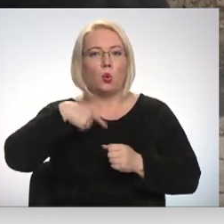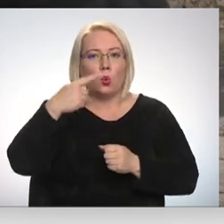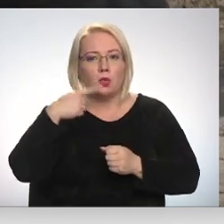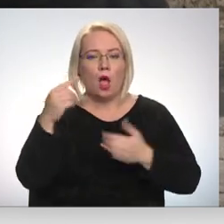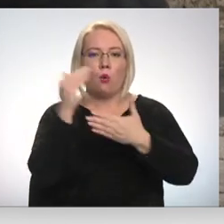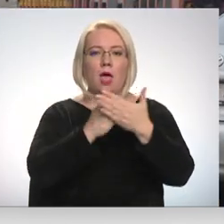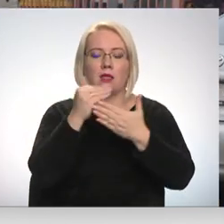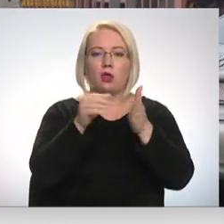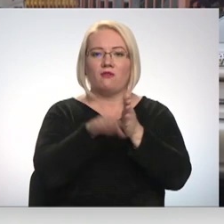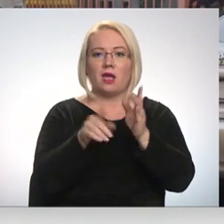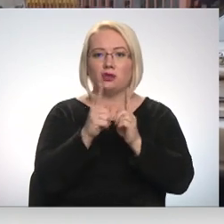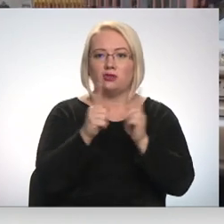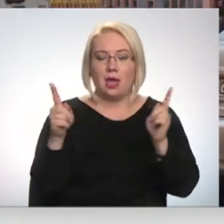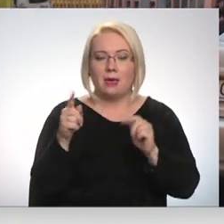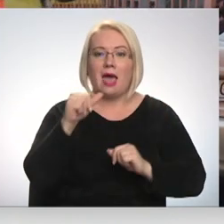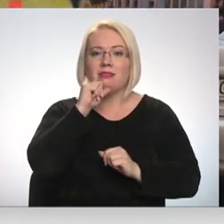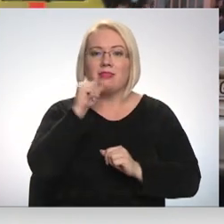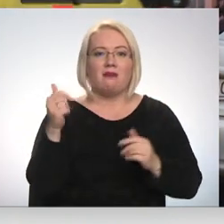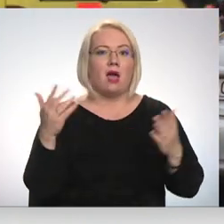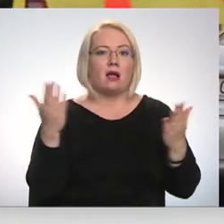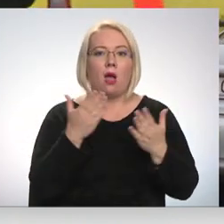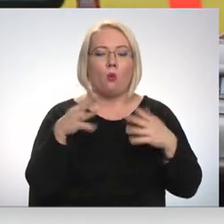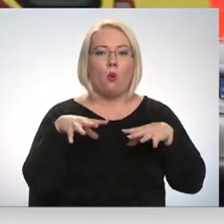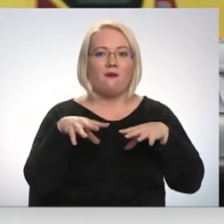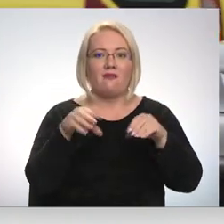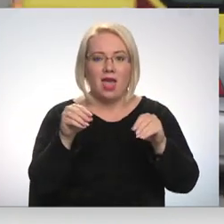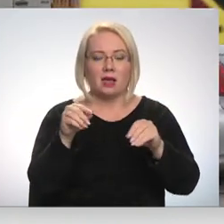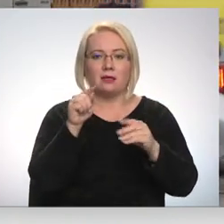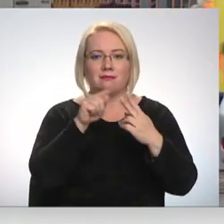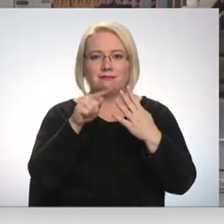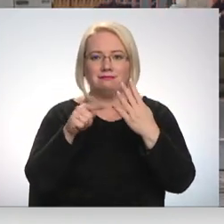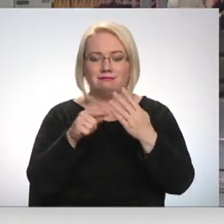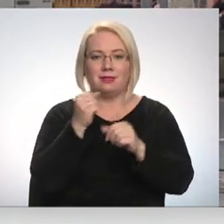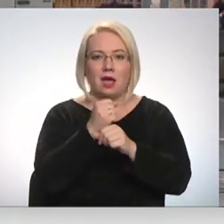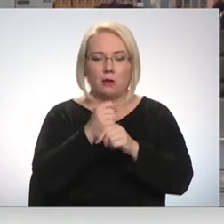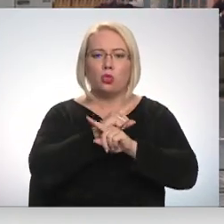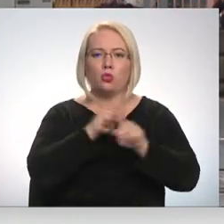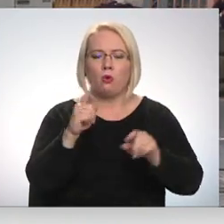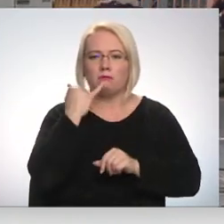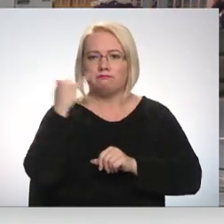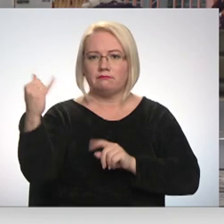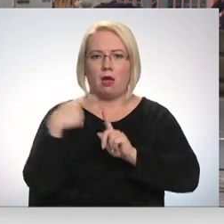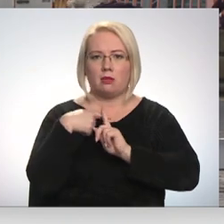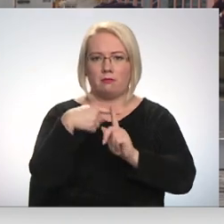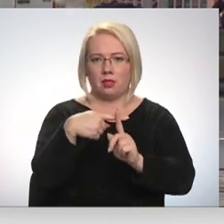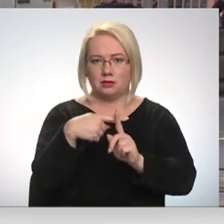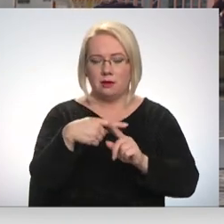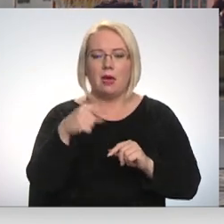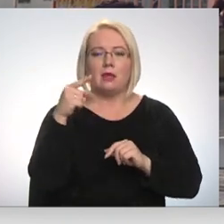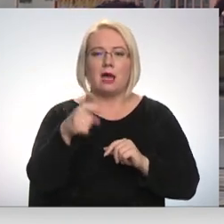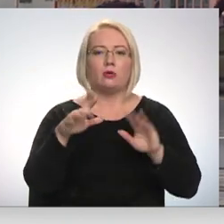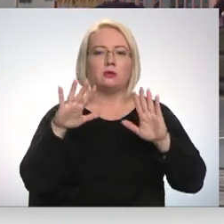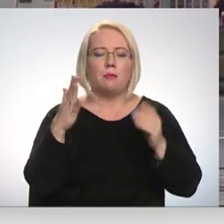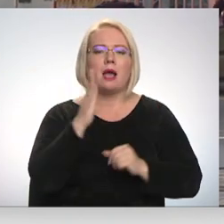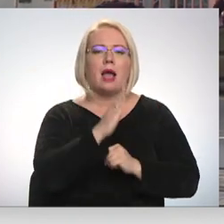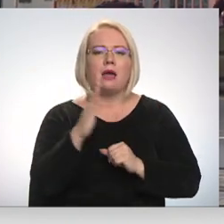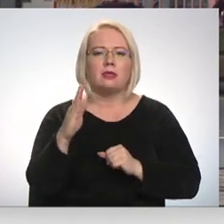teikumu. Ja nevar veikt kaut vienu no šīm darbībām, nekavējoties jāsauca neatliekamā medicīnskā palīdzība. Šādos gadījumos katra minūte